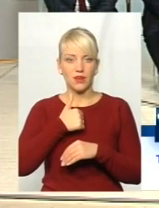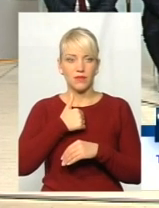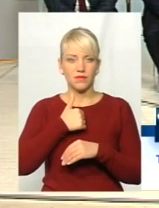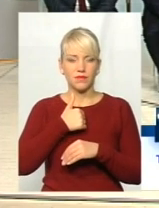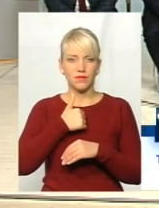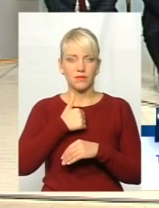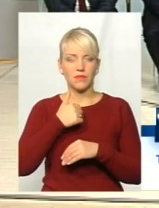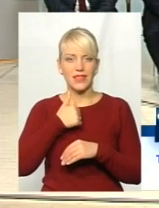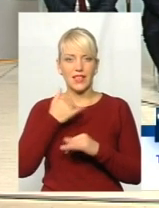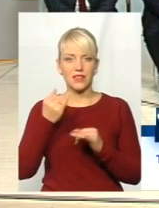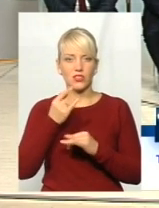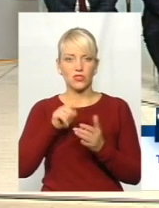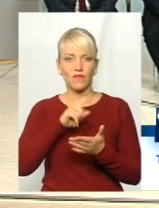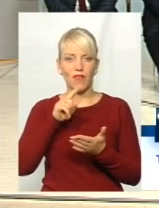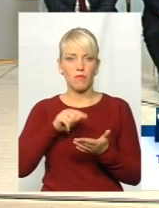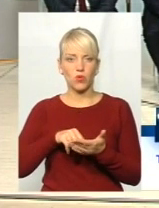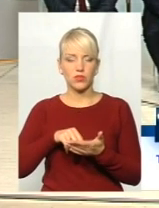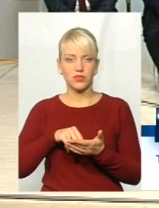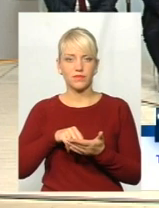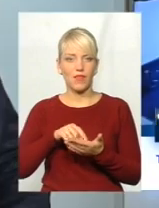інтересують вопрос, і головний в цьому.